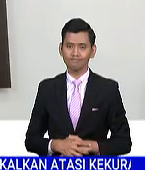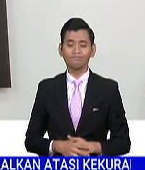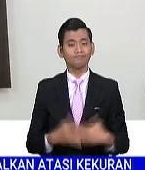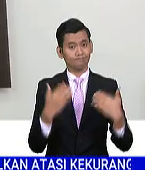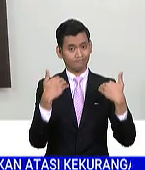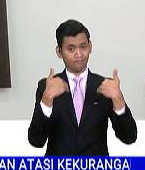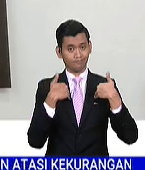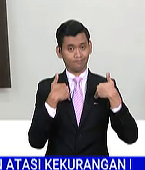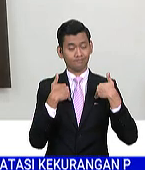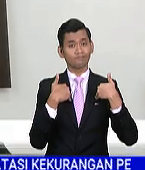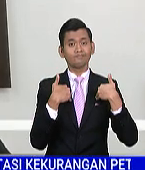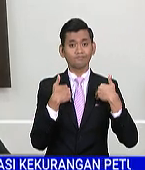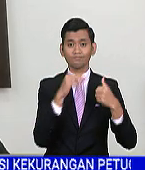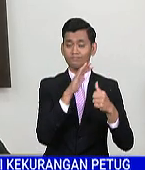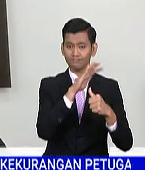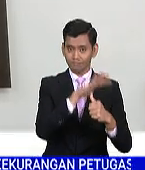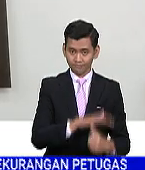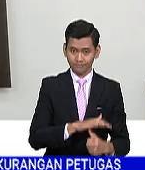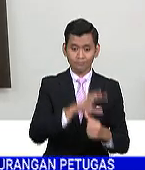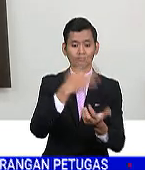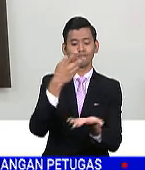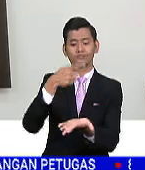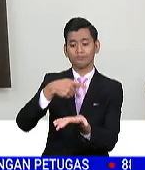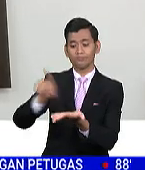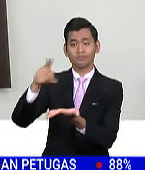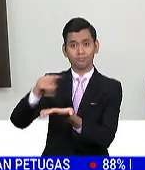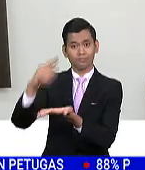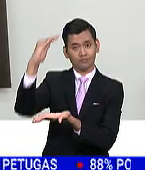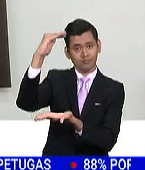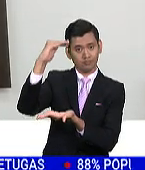menonton!